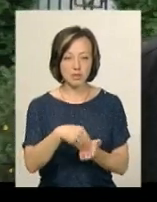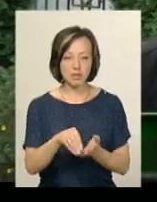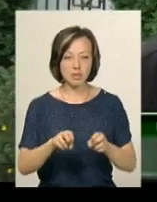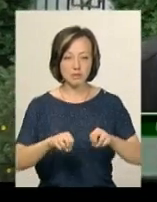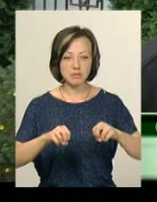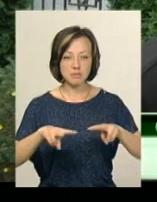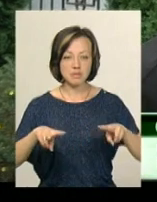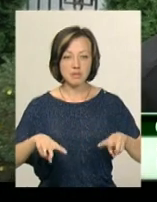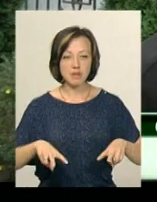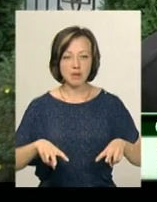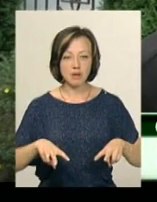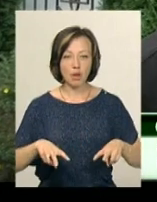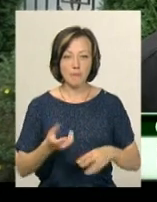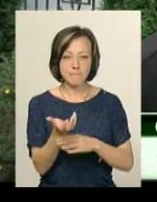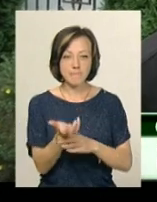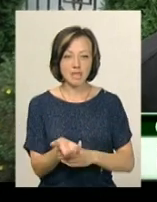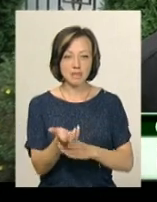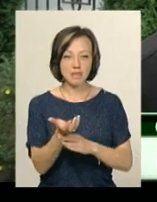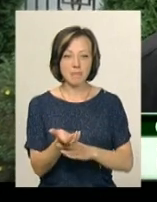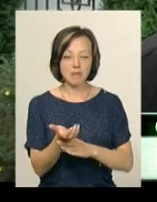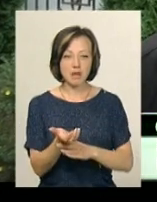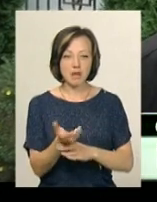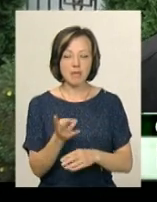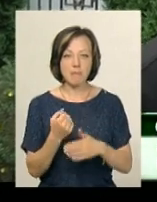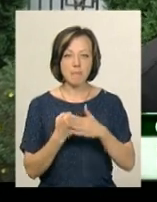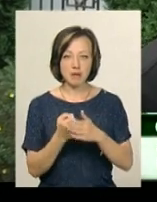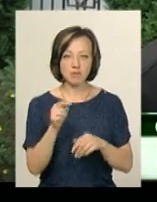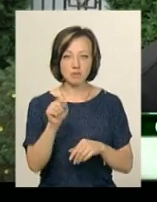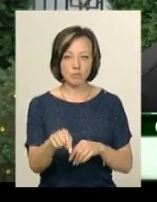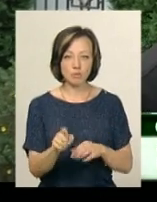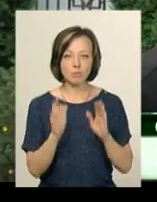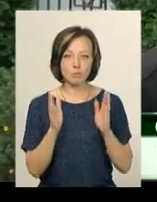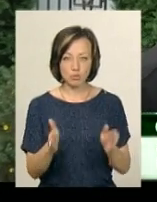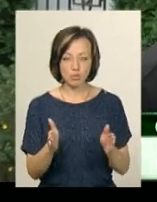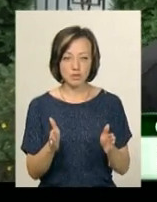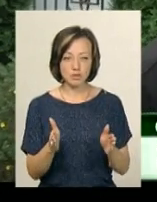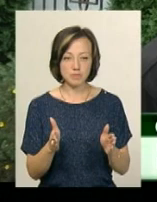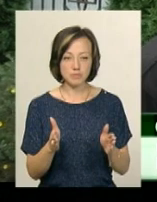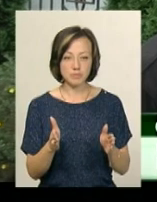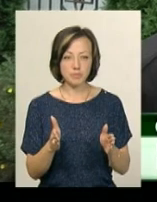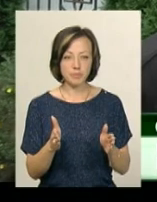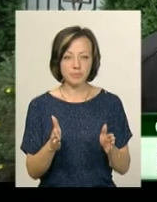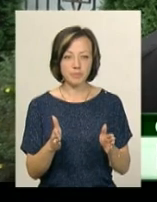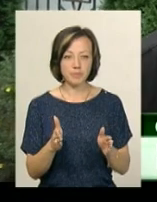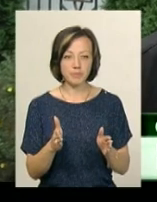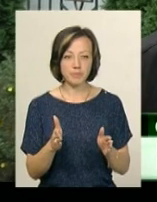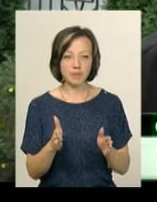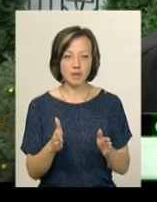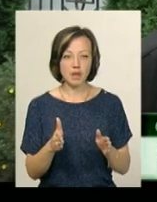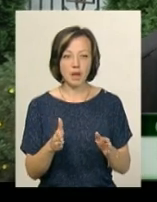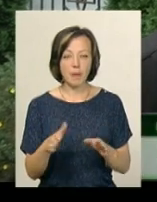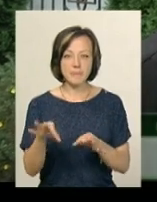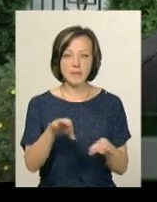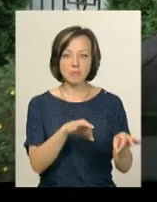спеціального прицепа двохосного, на базі якого буде виготовлена пересуна